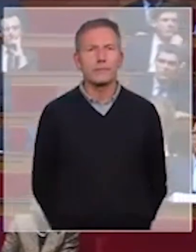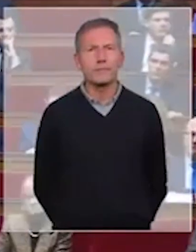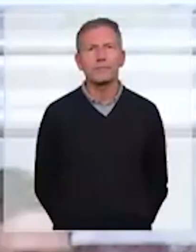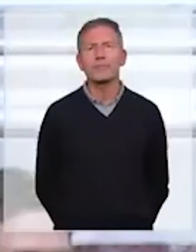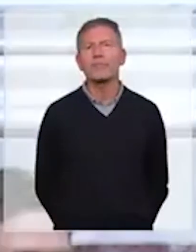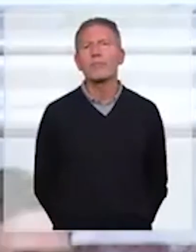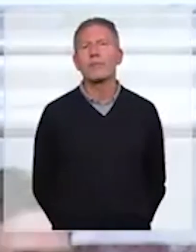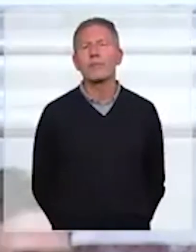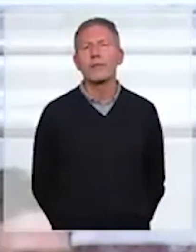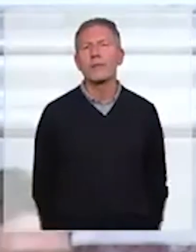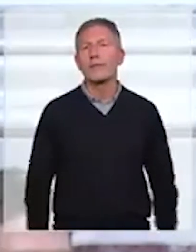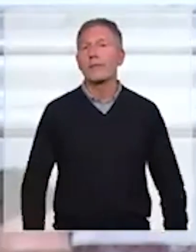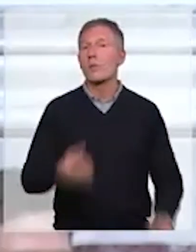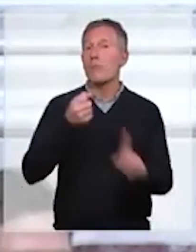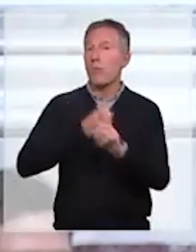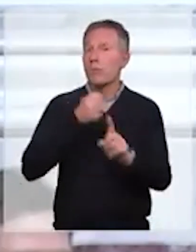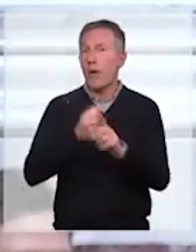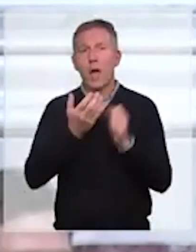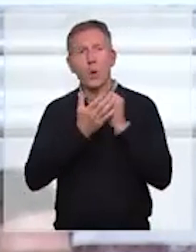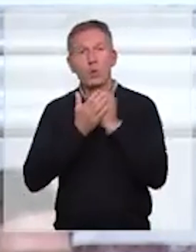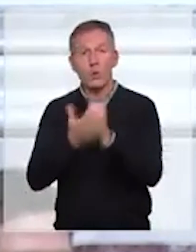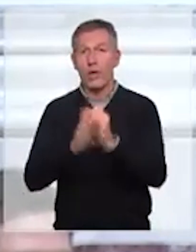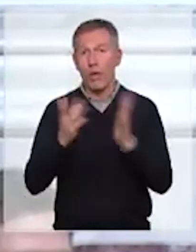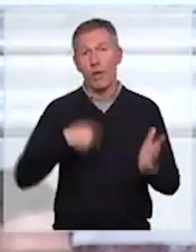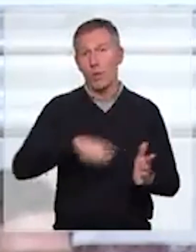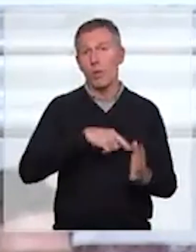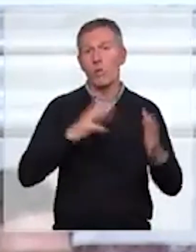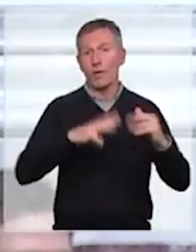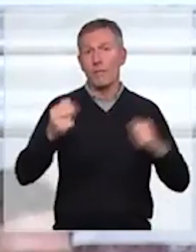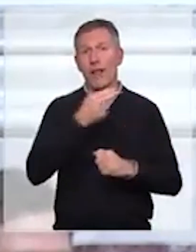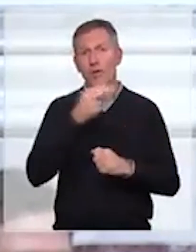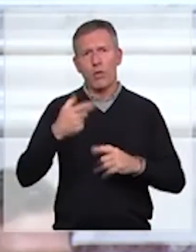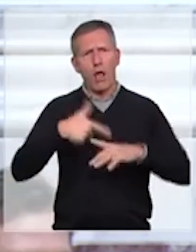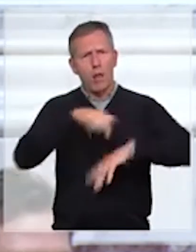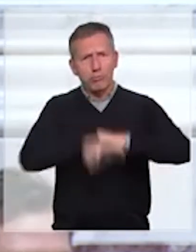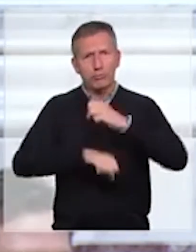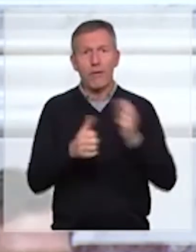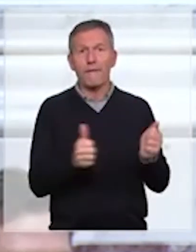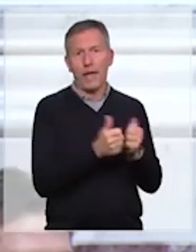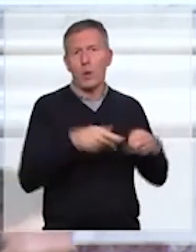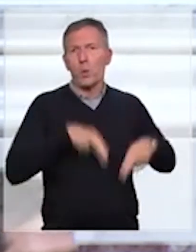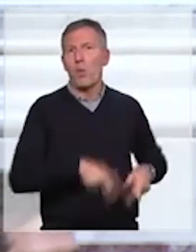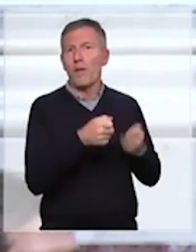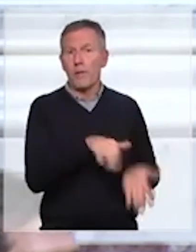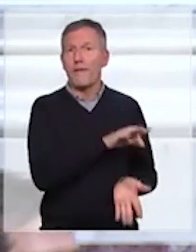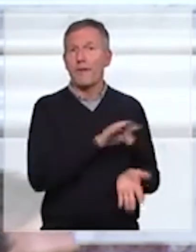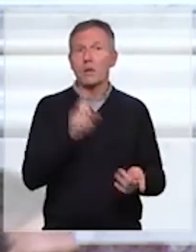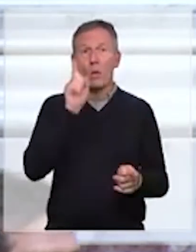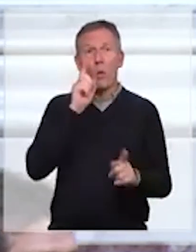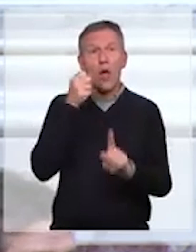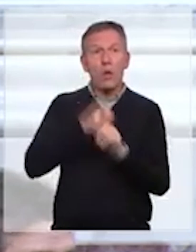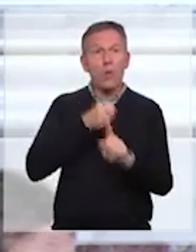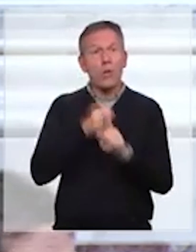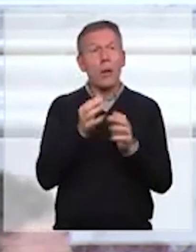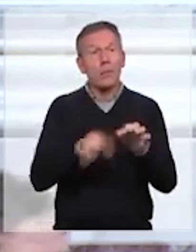Pour la soutenir dans ce combat, la représentation nationale est pleinement mobilisée aux côtés du gouvernement français. Car le combat de